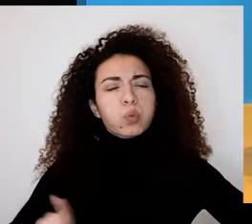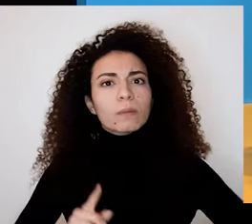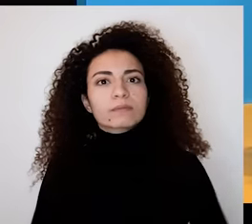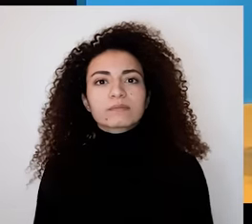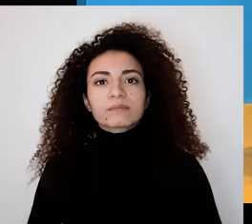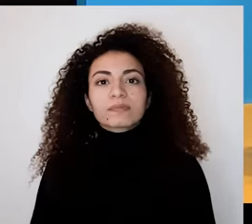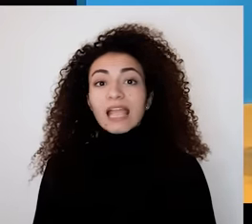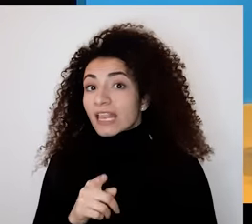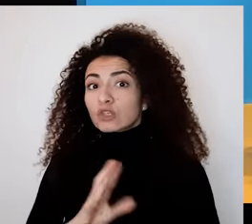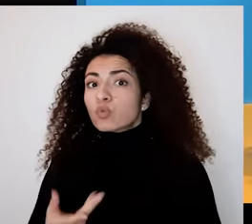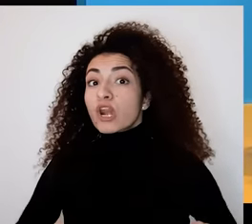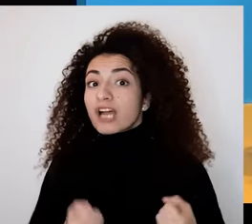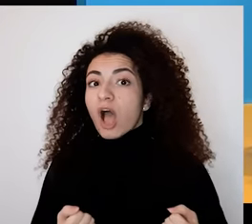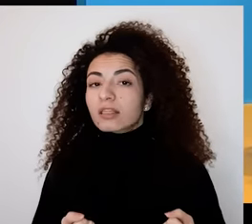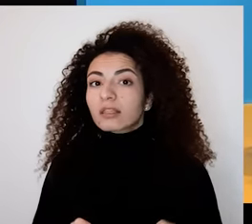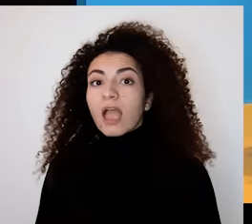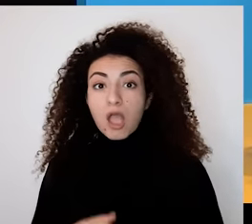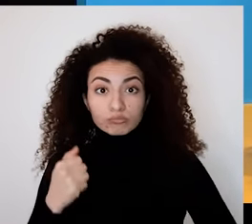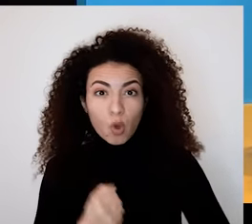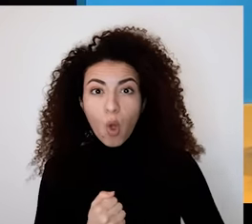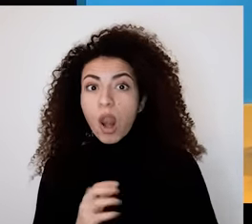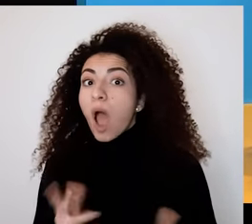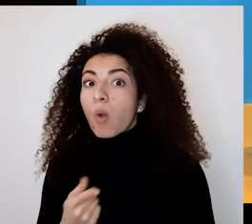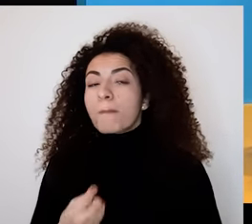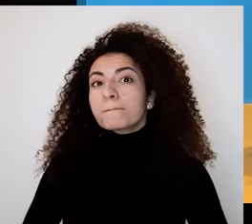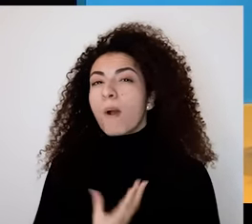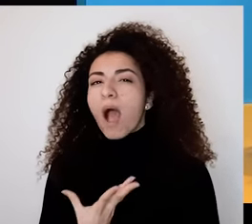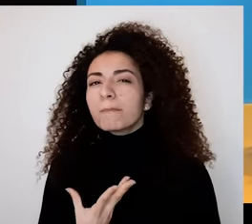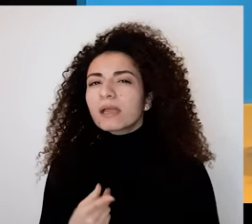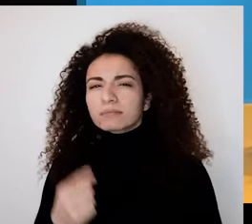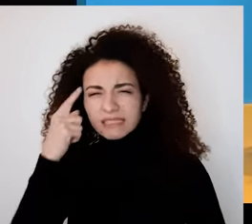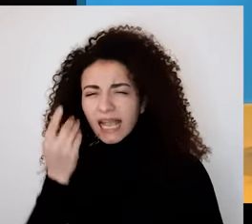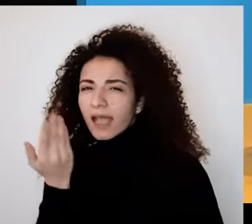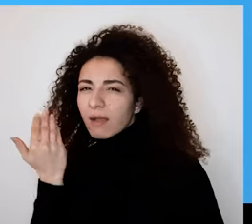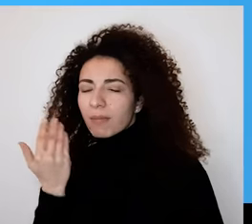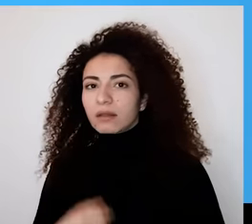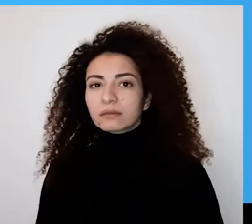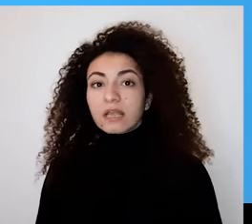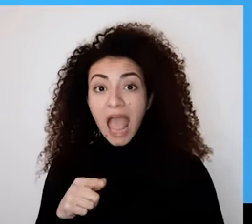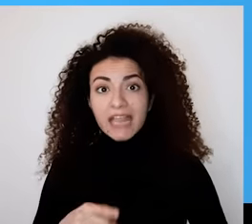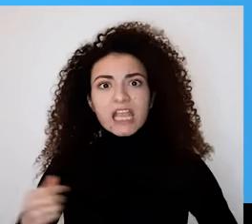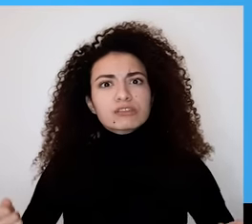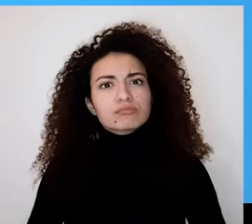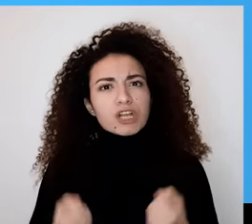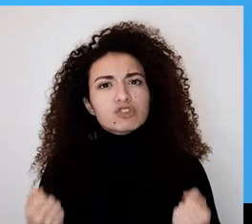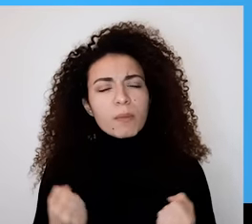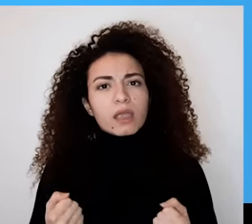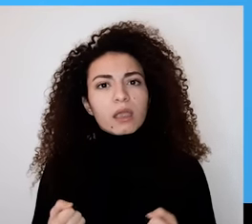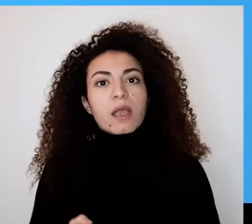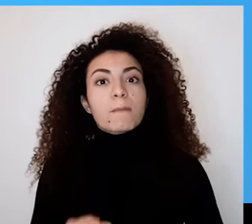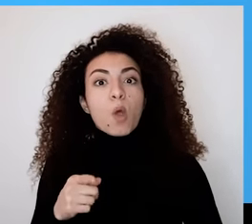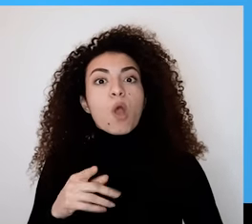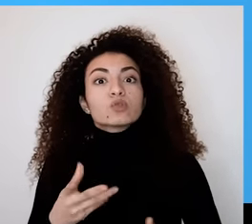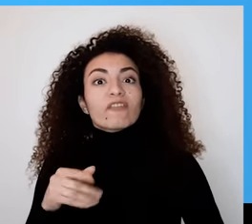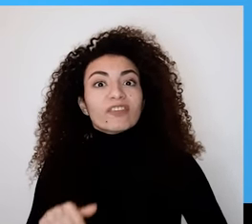وأي قوة قدرتي تستثمر فيه؟ هل كان نشاط مهني أو متصل بموهبة؟ هالتجربة اللي عشتيها